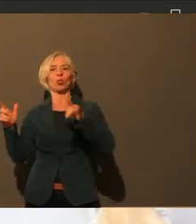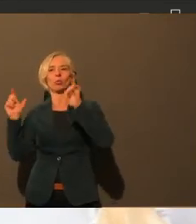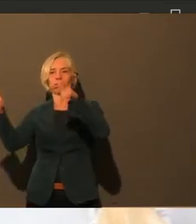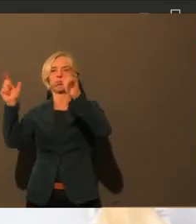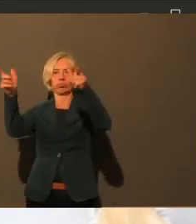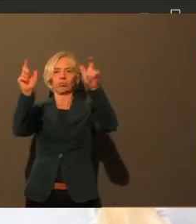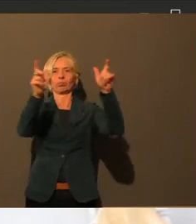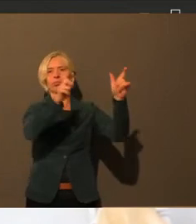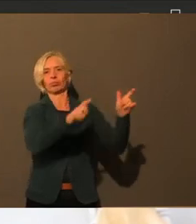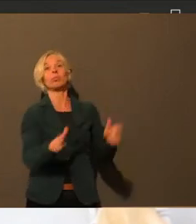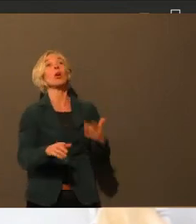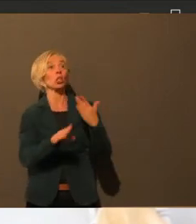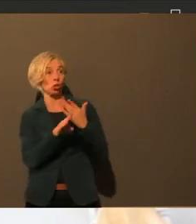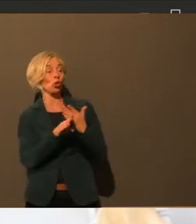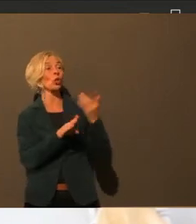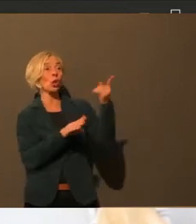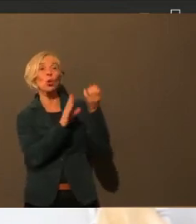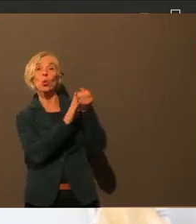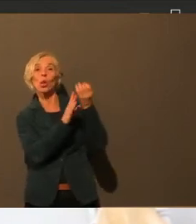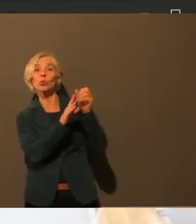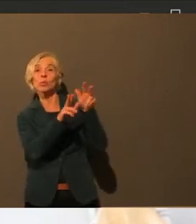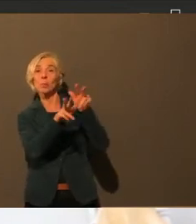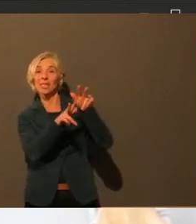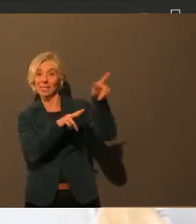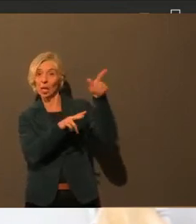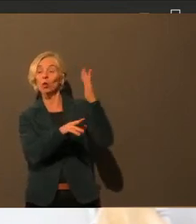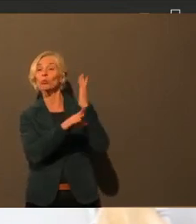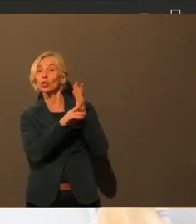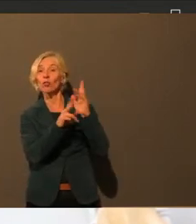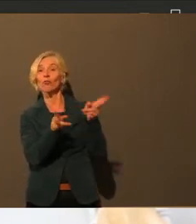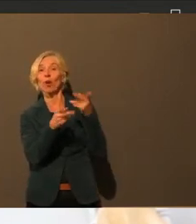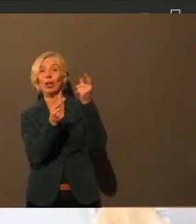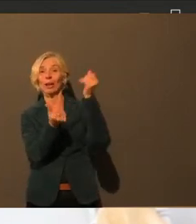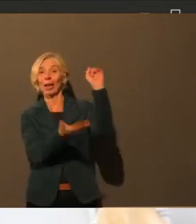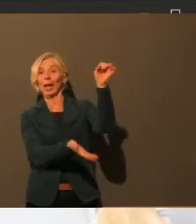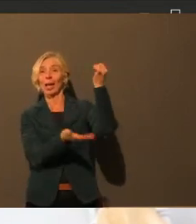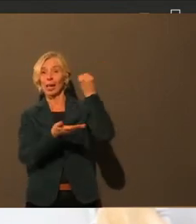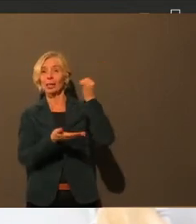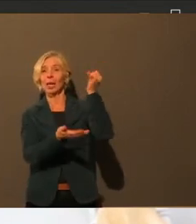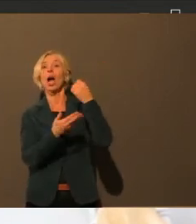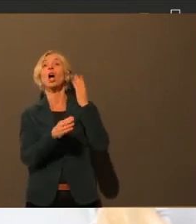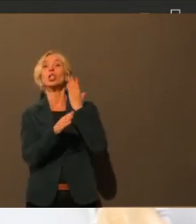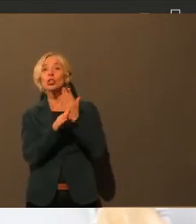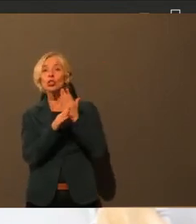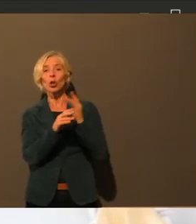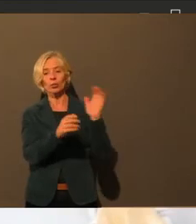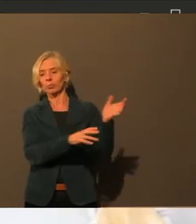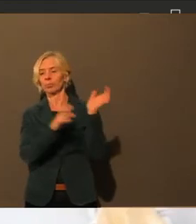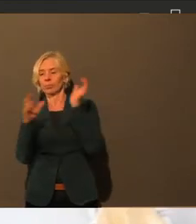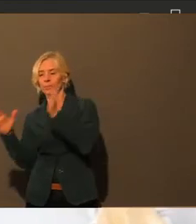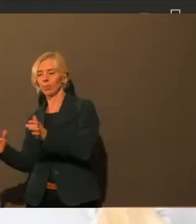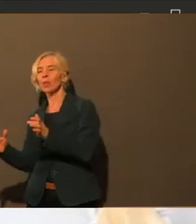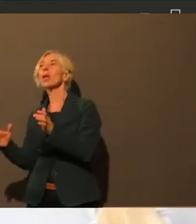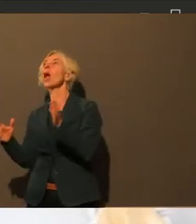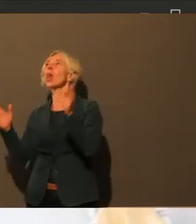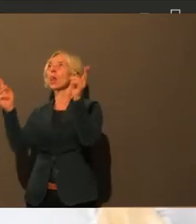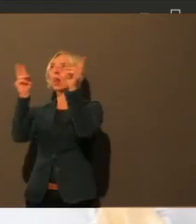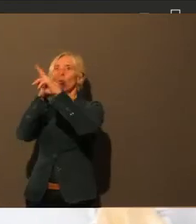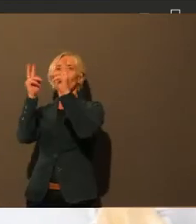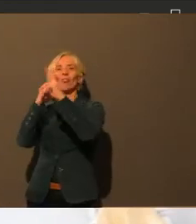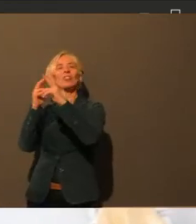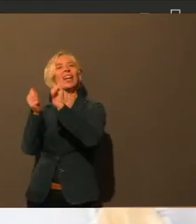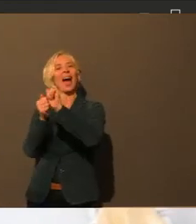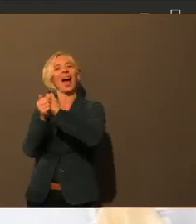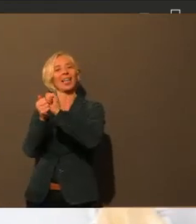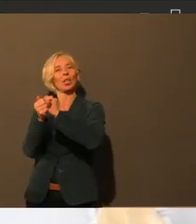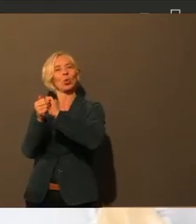vom Kultusministerium auch mobile Luftreinigungsgeräte in die Schulen stellen zu können. Und das gilt